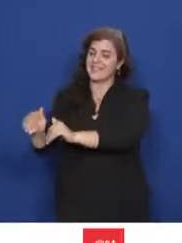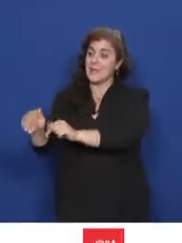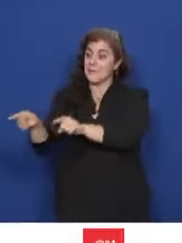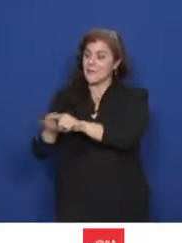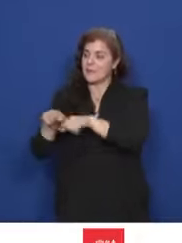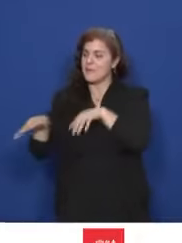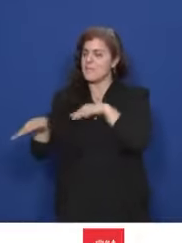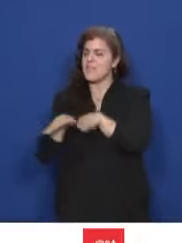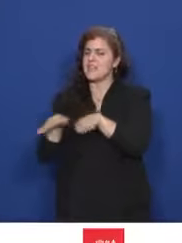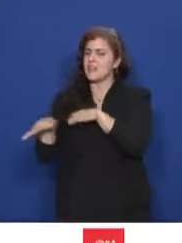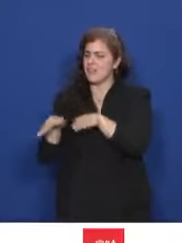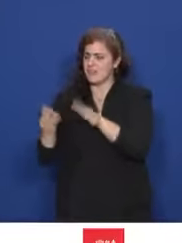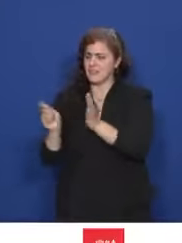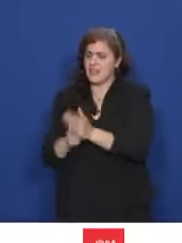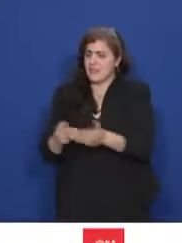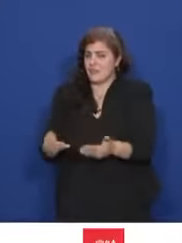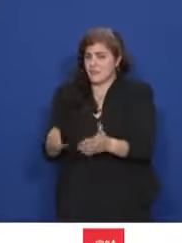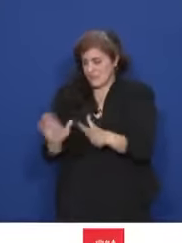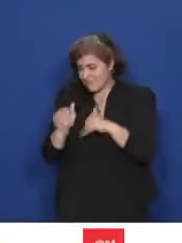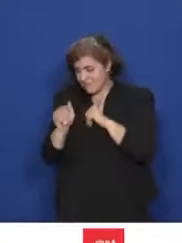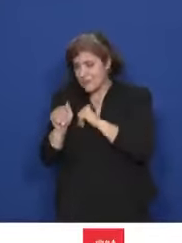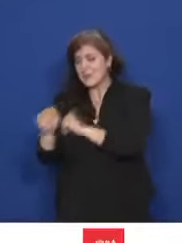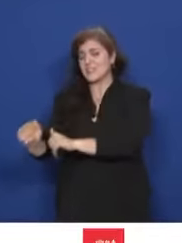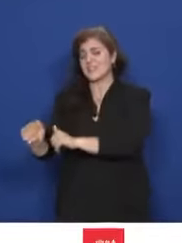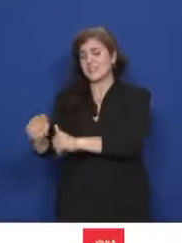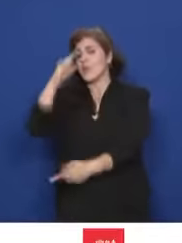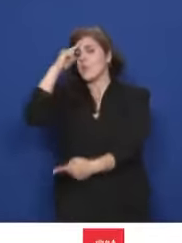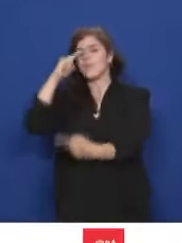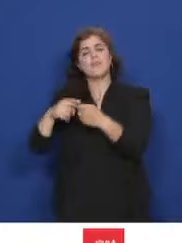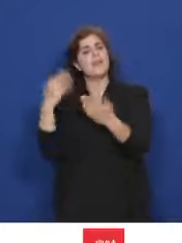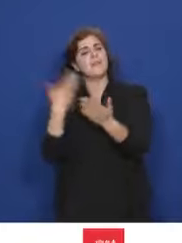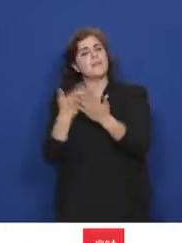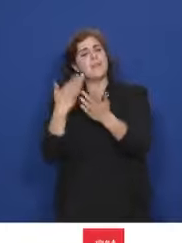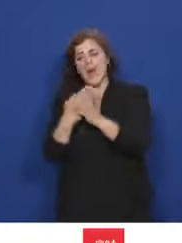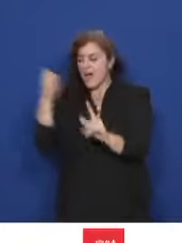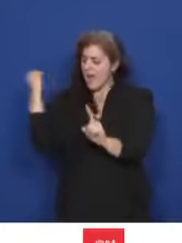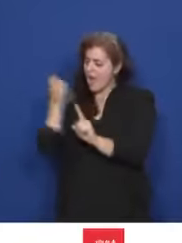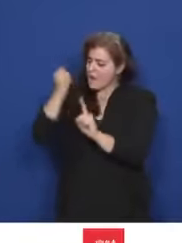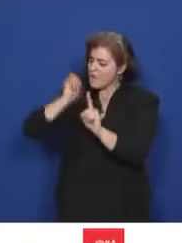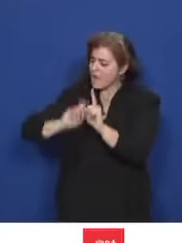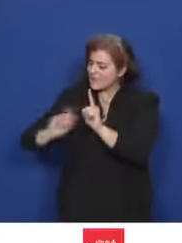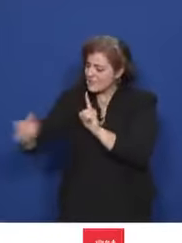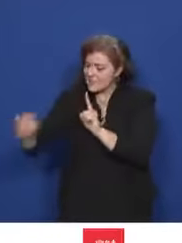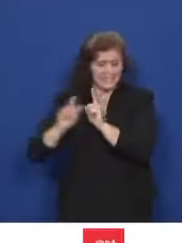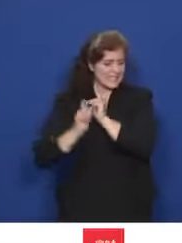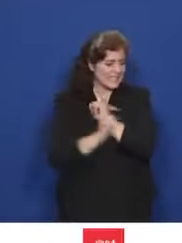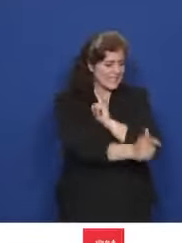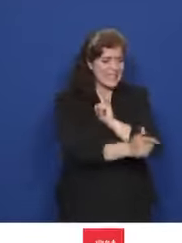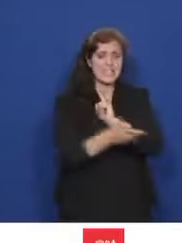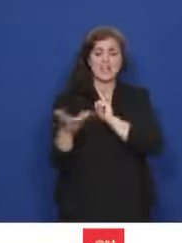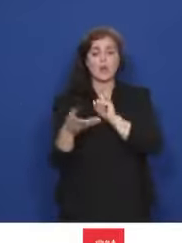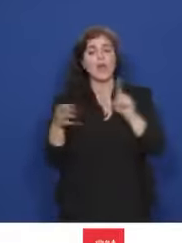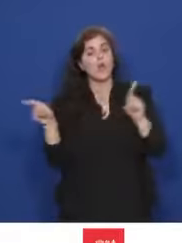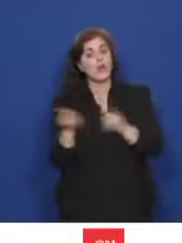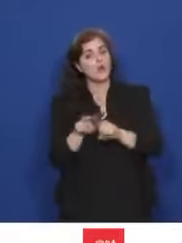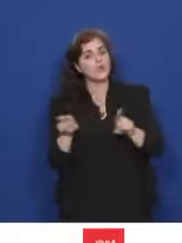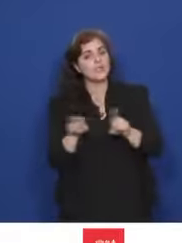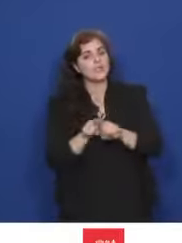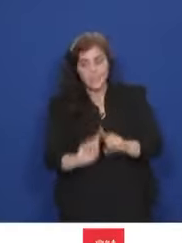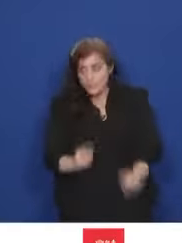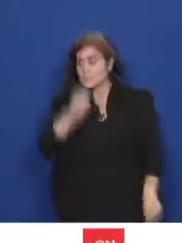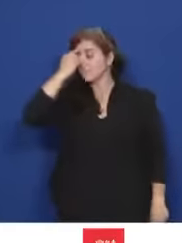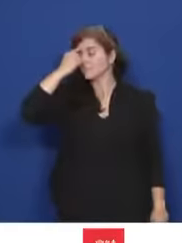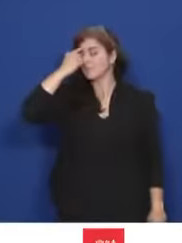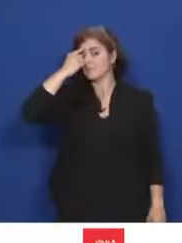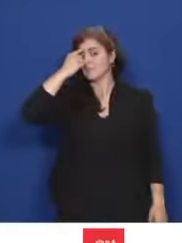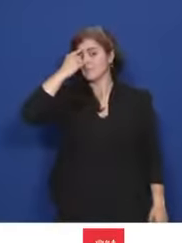aujourd'hui, sur la question de l'étude d'impact, sur la question de cette implantation, de la prise en compte, non seulement